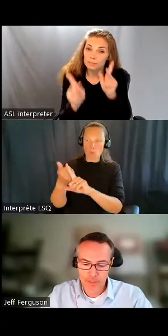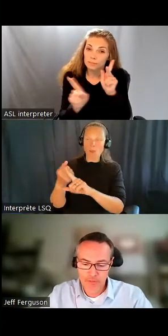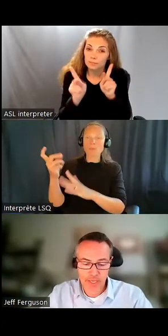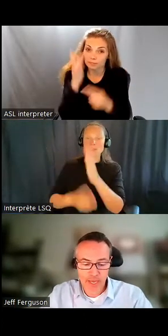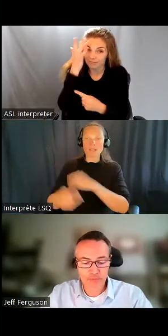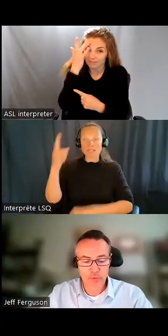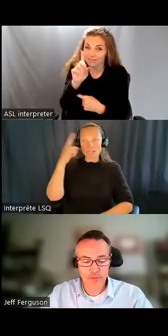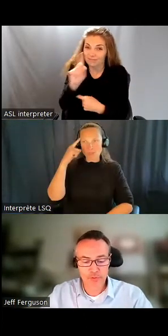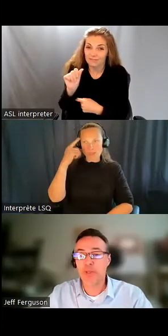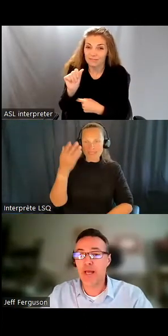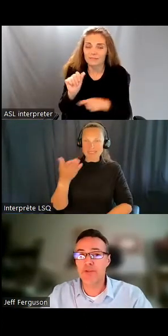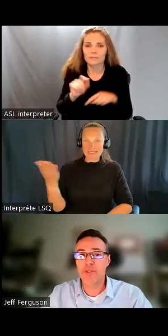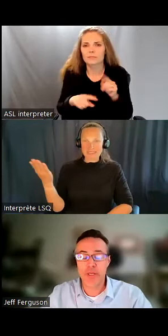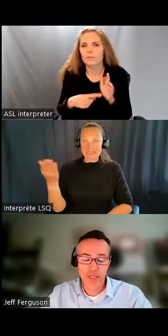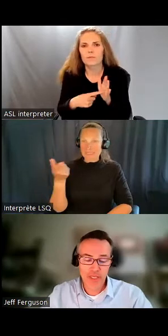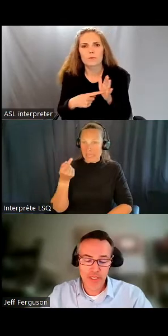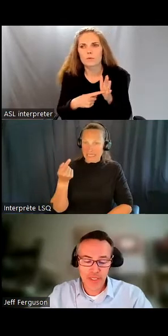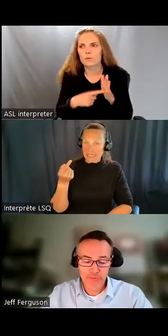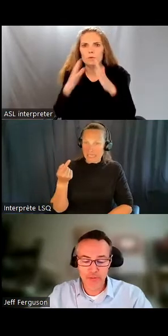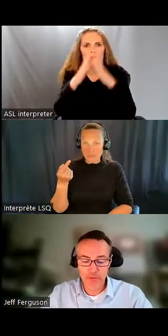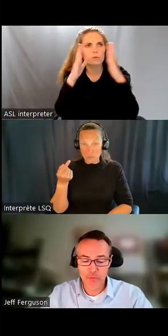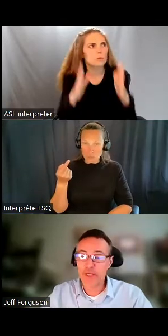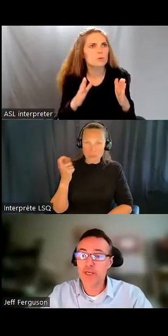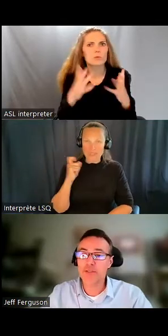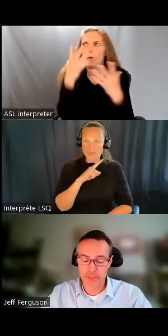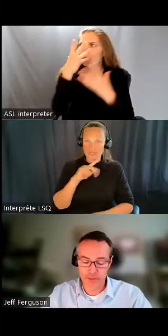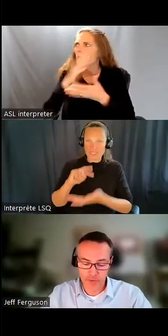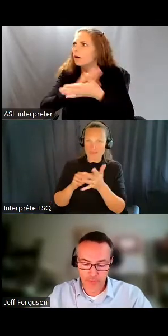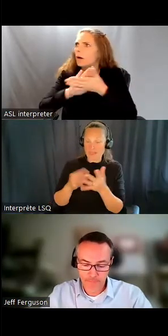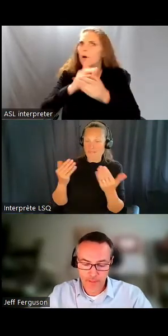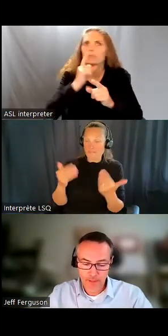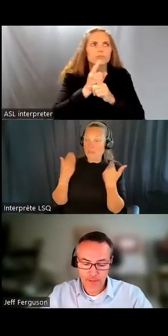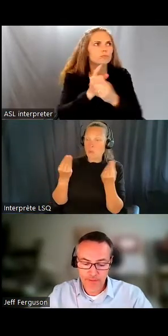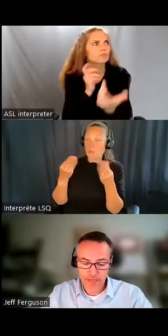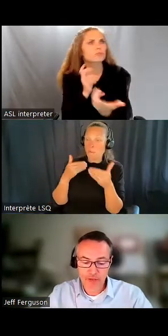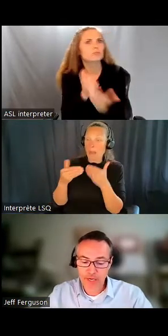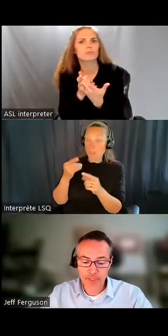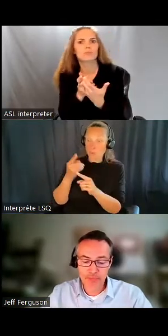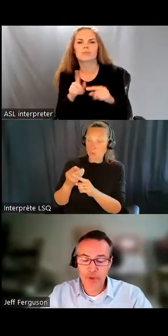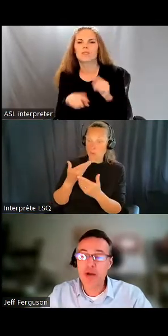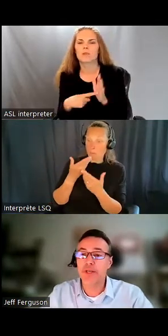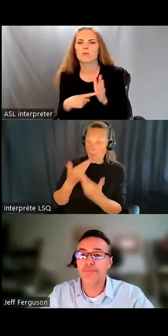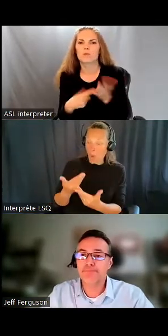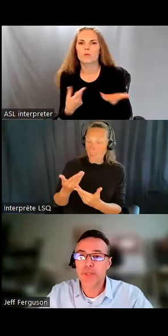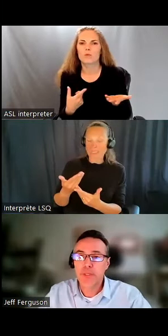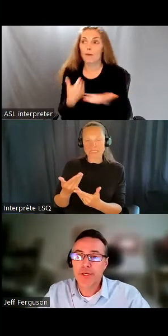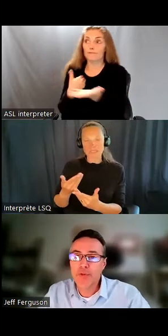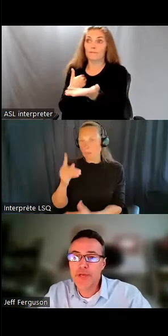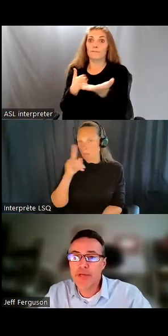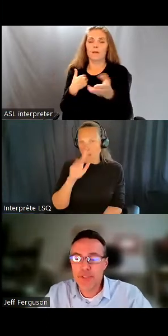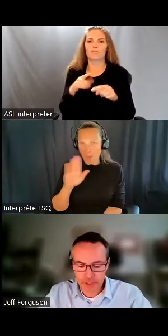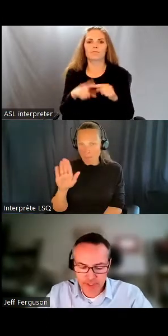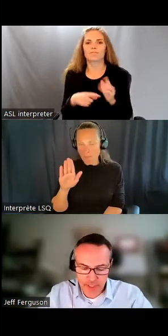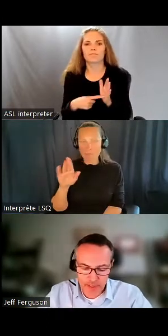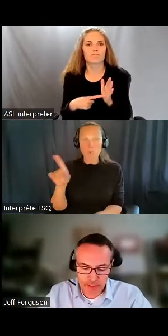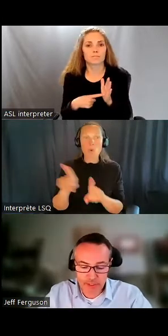permettre financièrement d'avoir un endroit adéquat où vivre. Et parfois, le logement n'est même pas disponible. Le taux